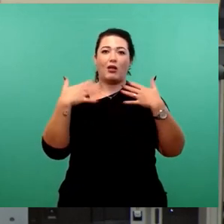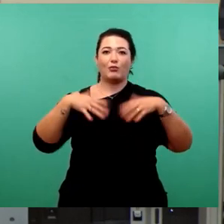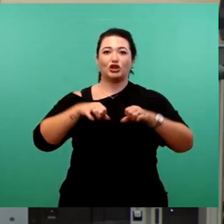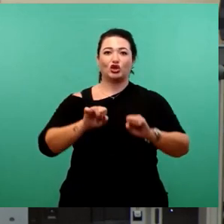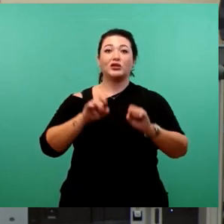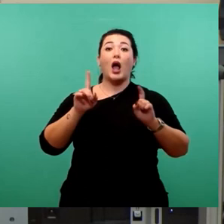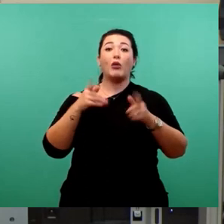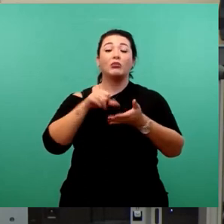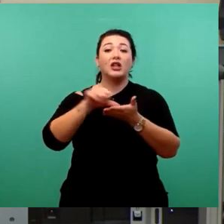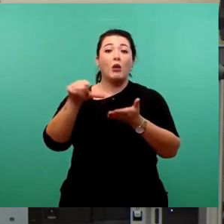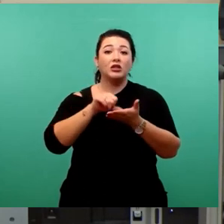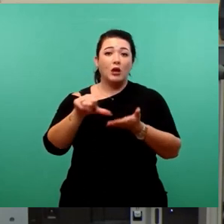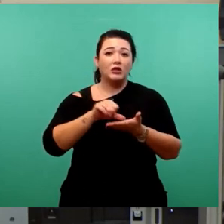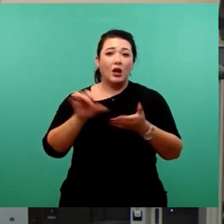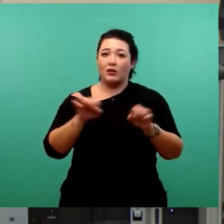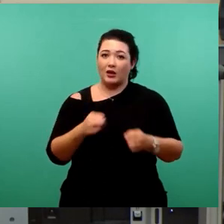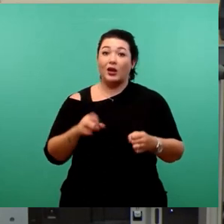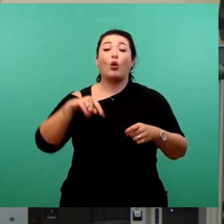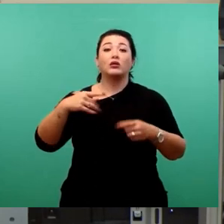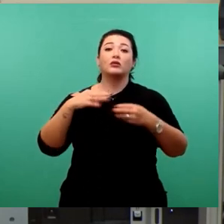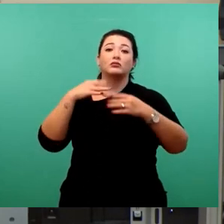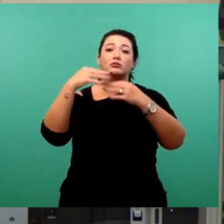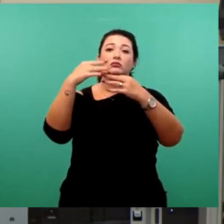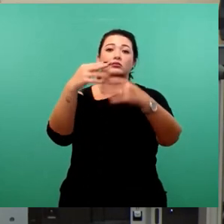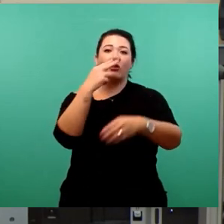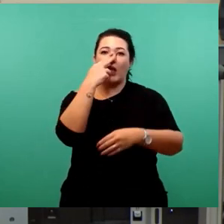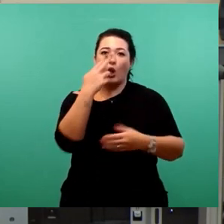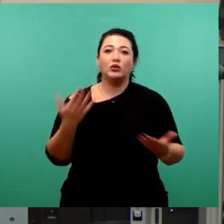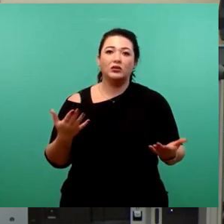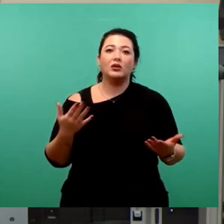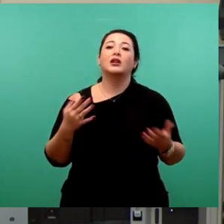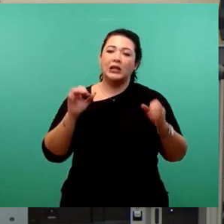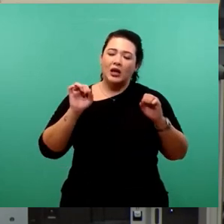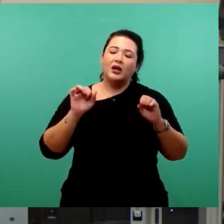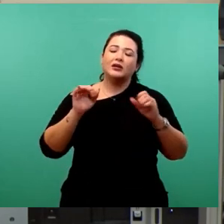Und wie das dann aussah, das Land, das konnte man dann erriechen teilweise.